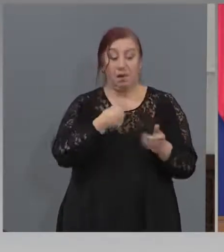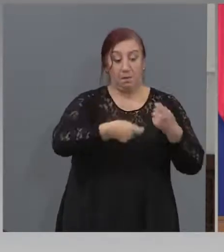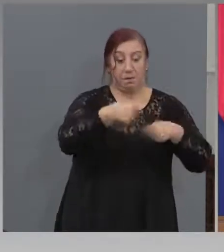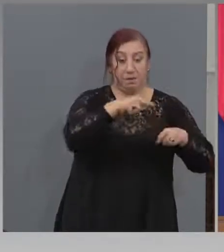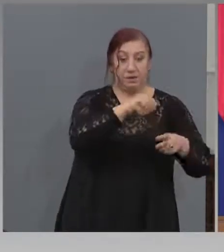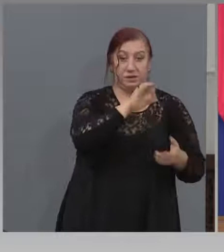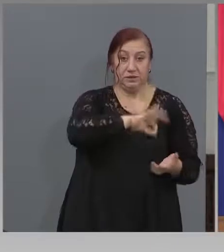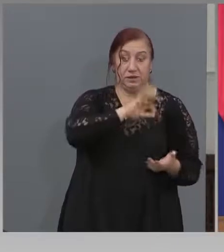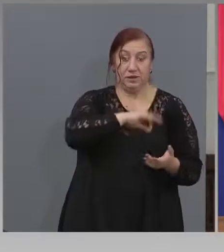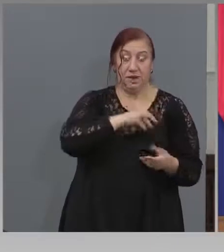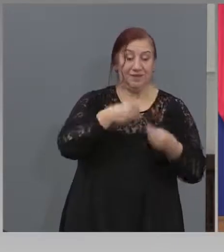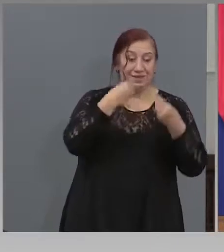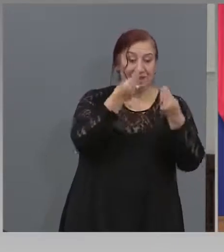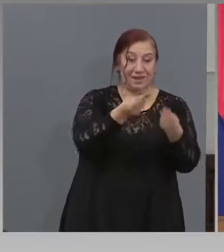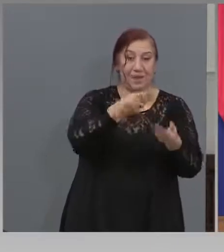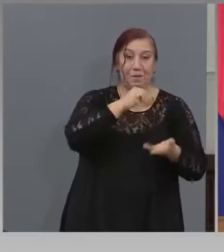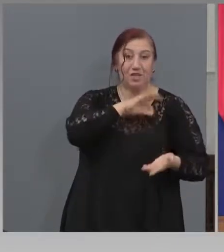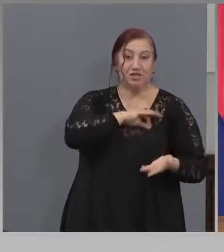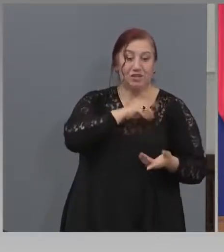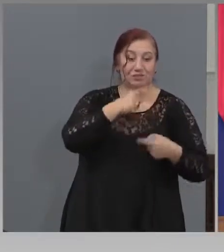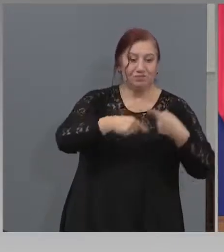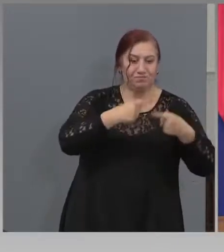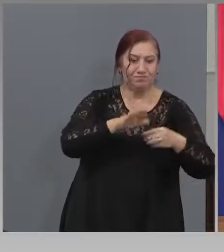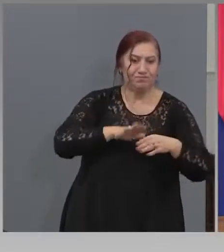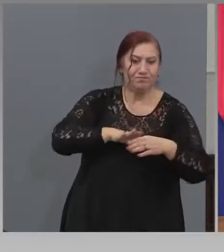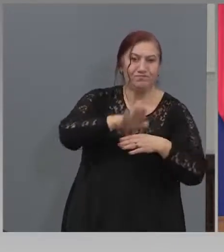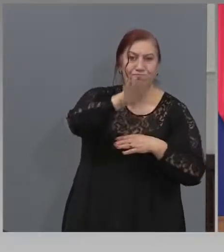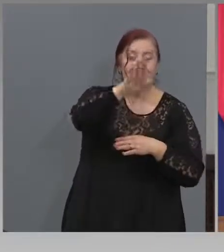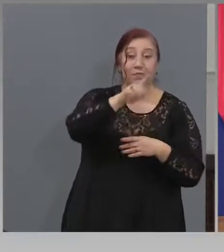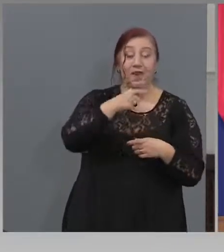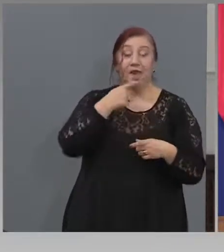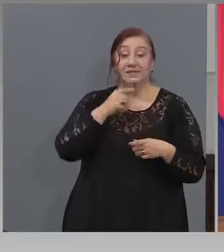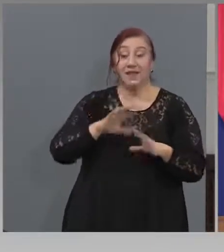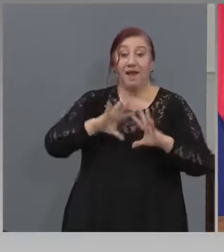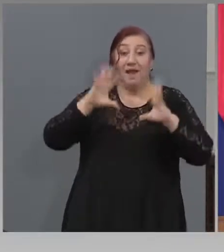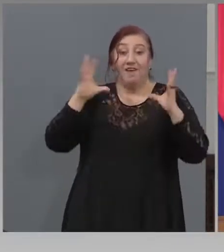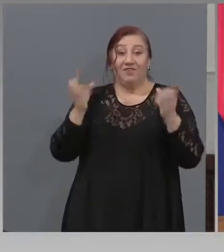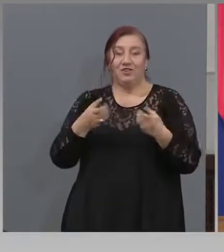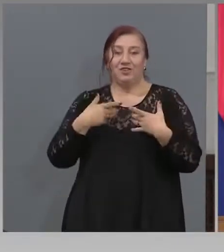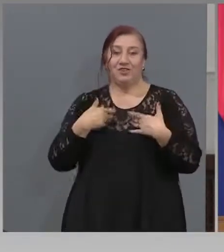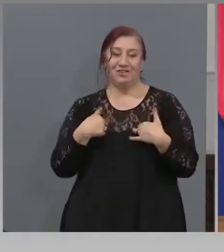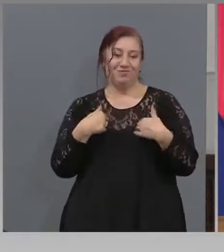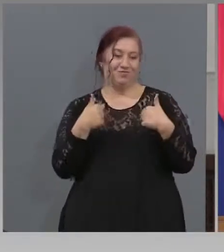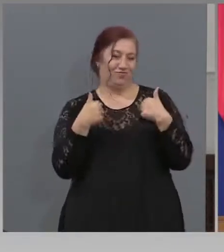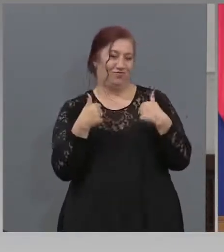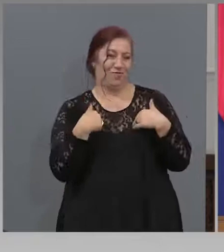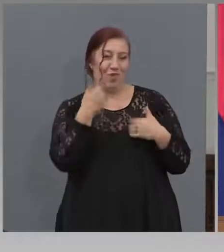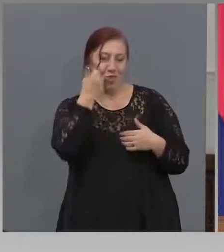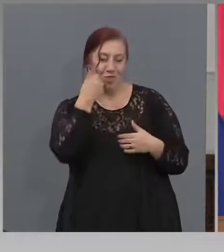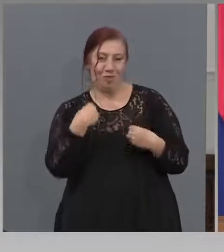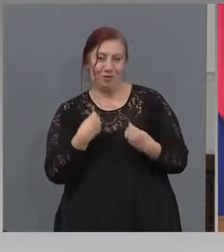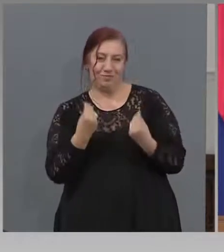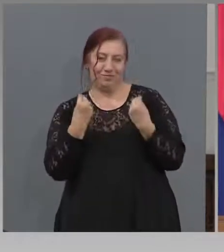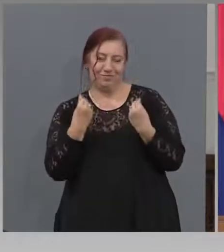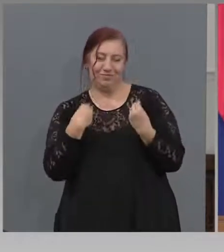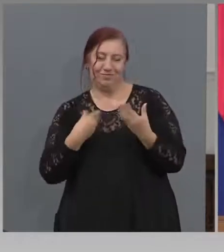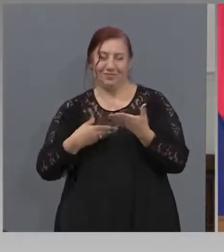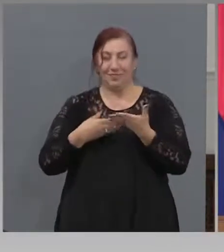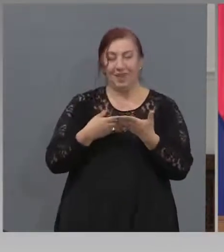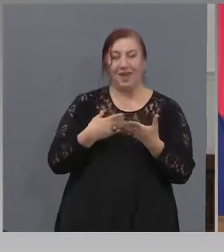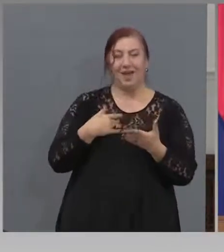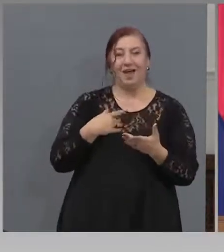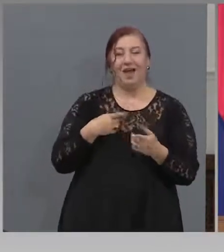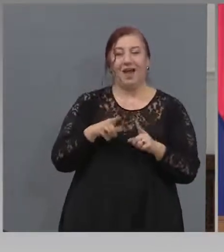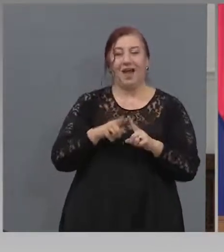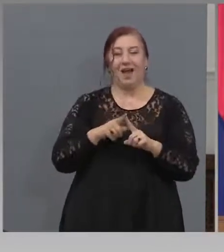му дадеме шанс да се развие. И сега, повече всички искат да са готини, да си забият